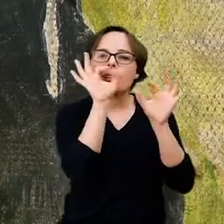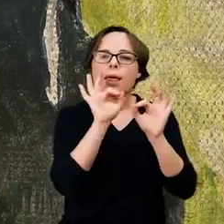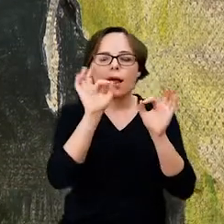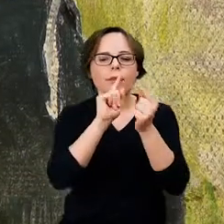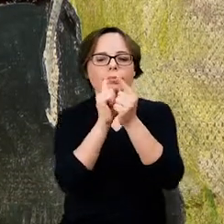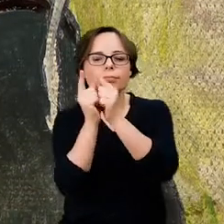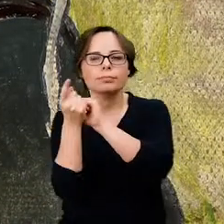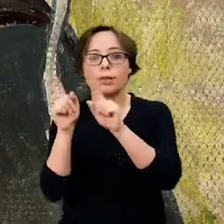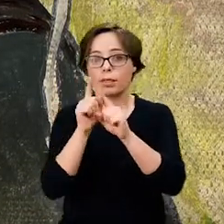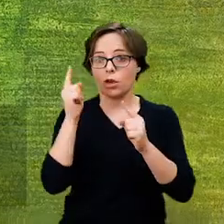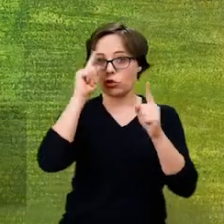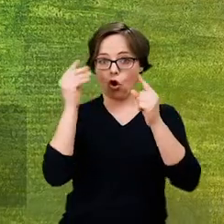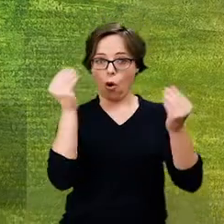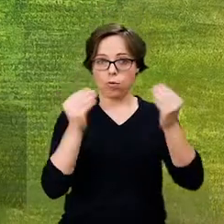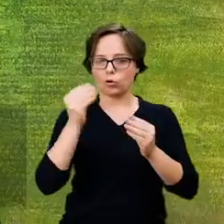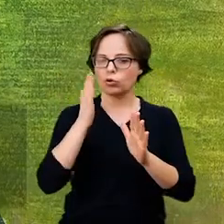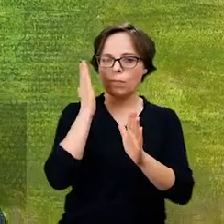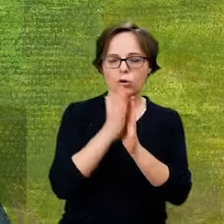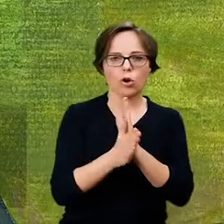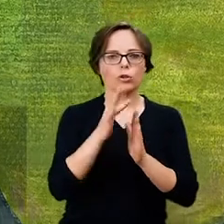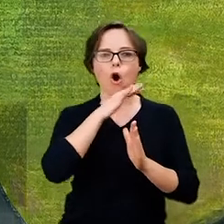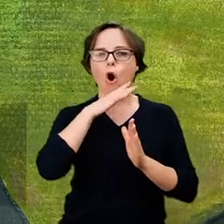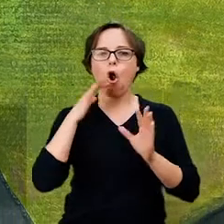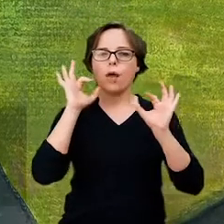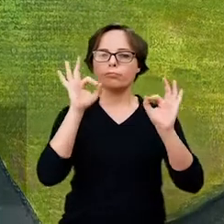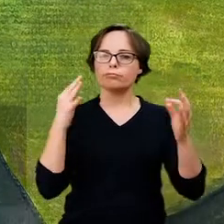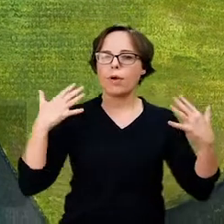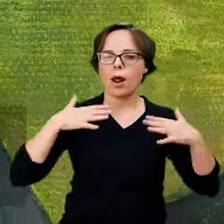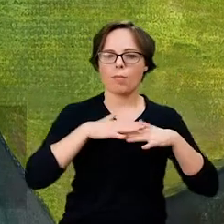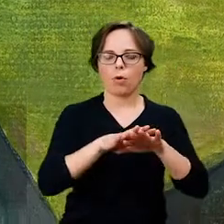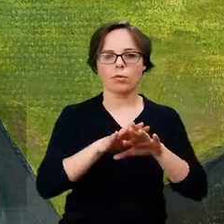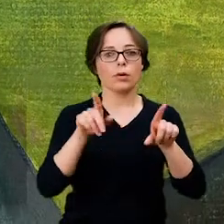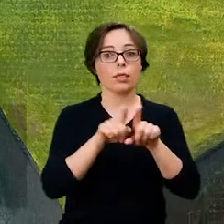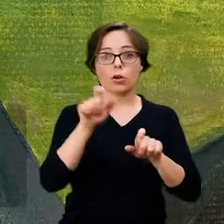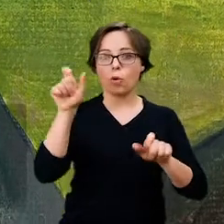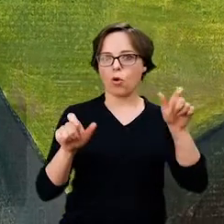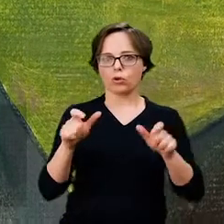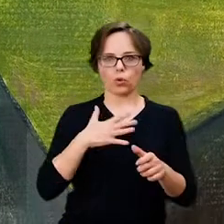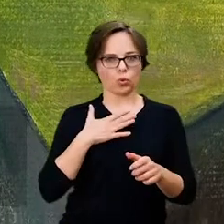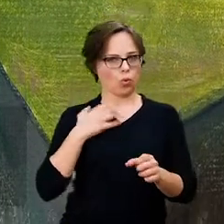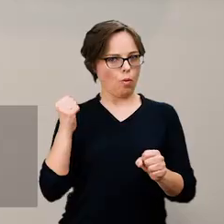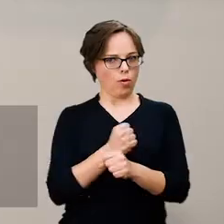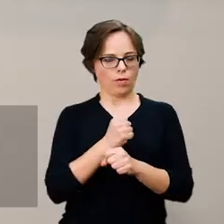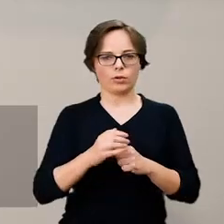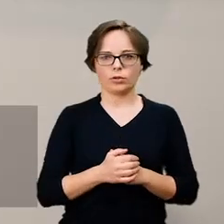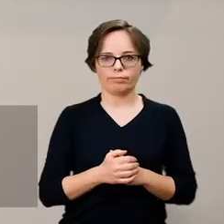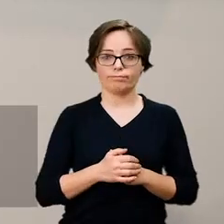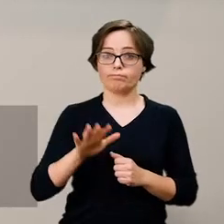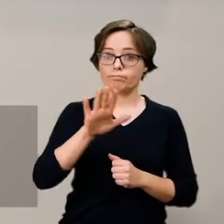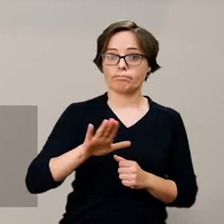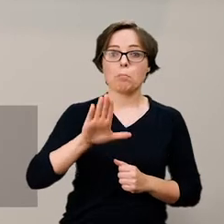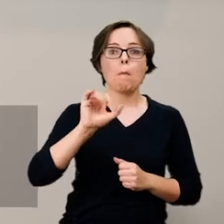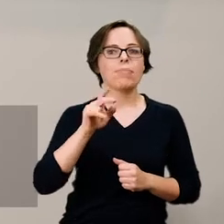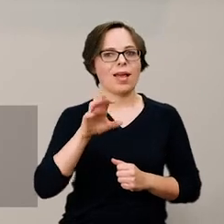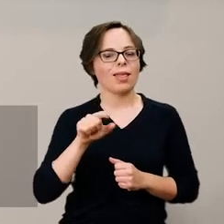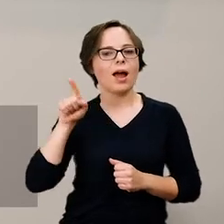prostota kompozycji, harmonia kolorytu i powaga zmonumentalizowanych postaci. Brytania stała